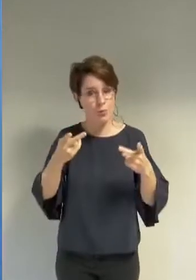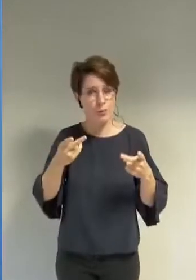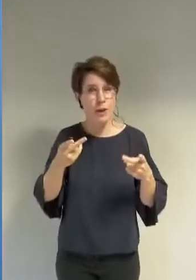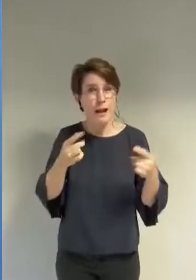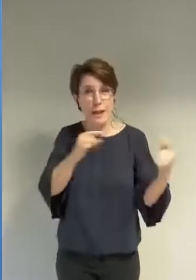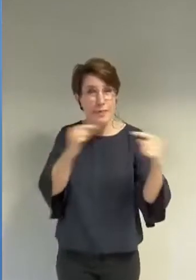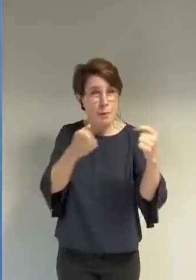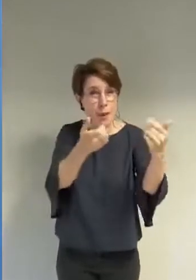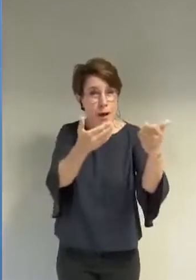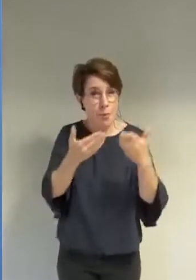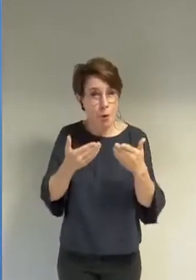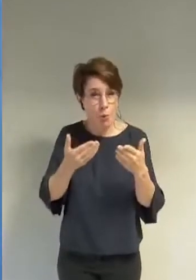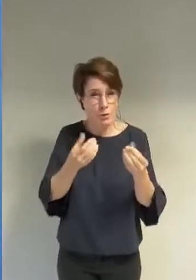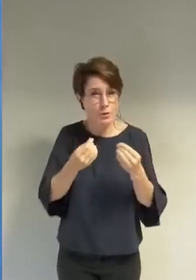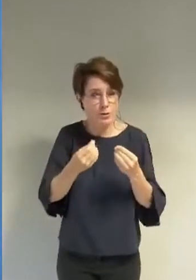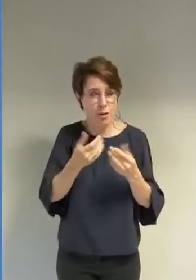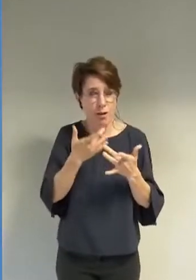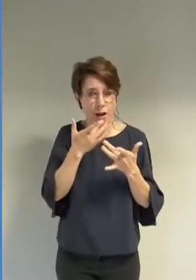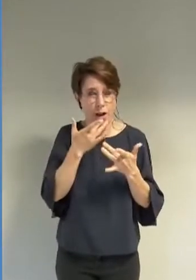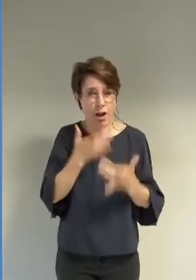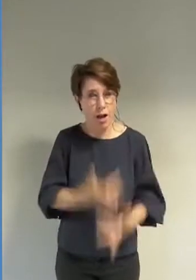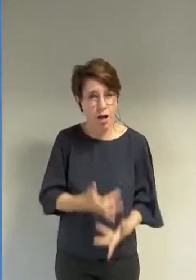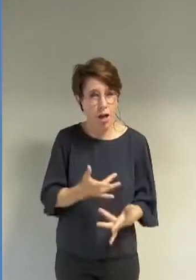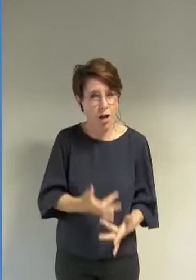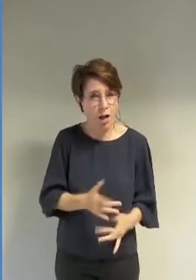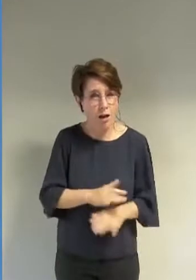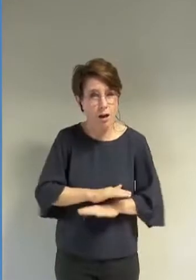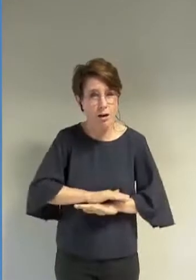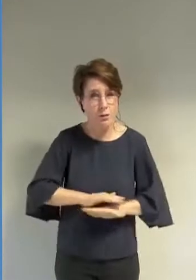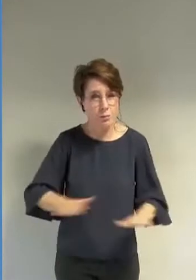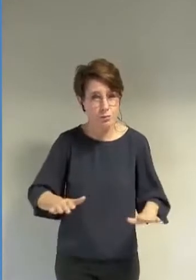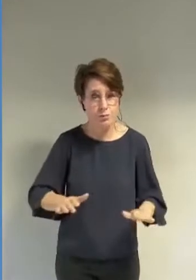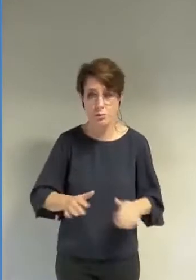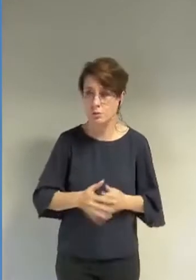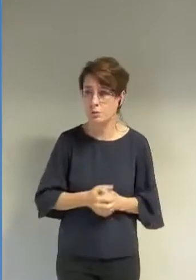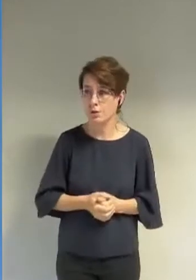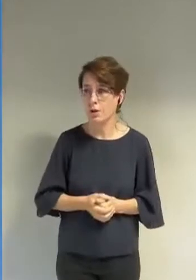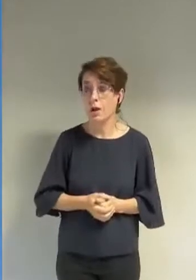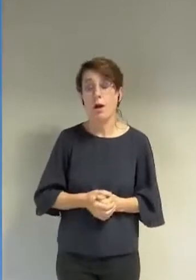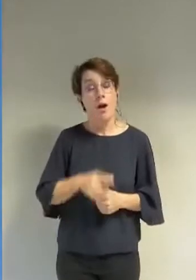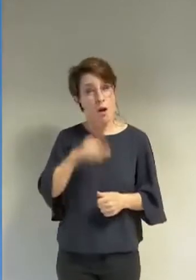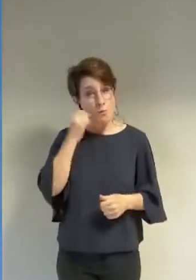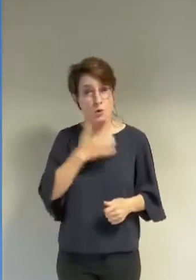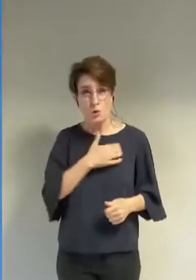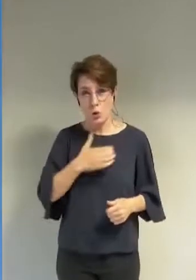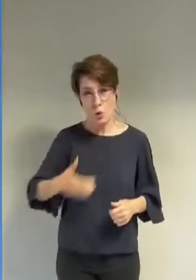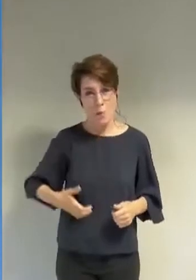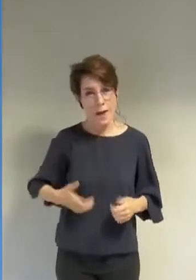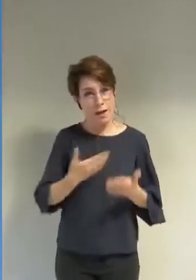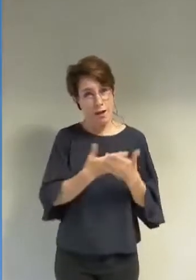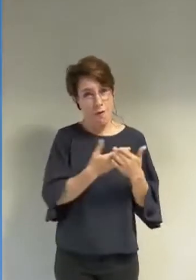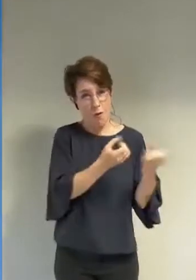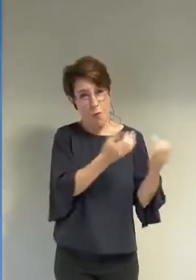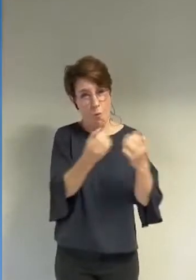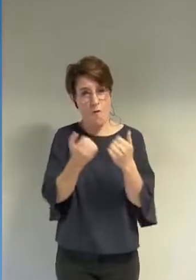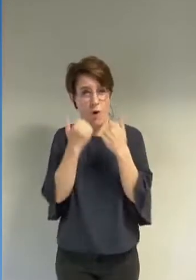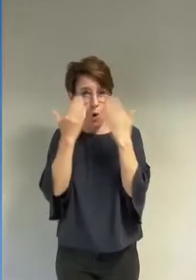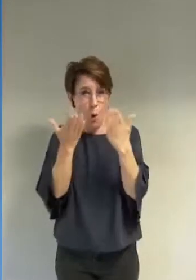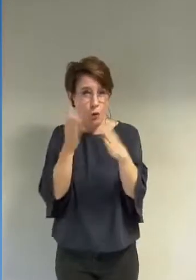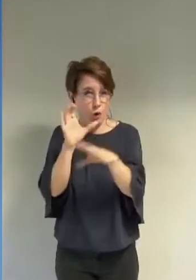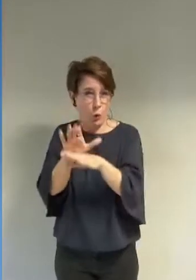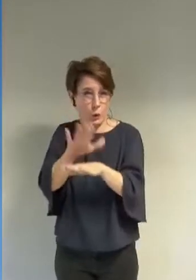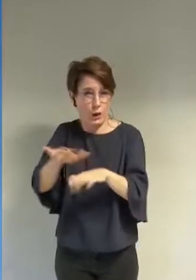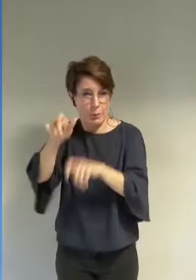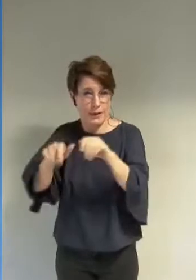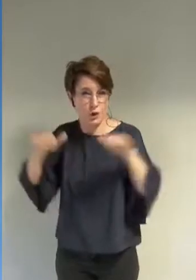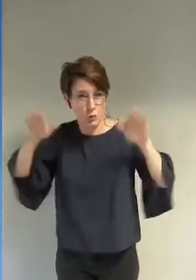que vous apportez, M. le maire, au sein de ce Conseil municipal républicain. M. le maire, vous faites honte aux musulmans et vous faites honte à la ville de